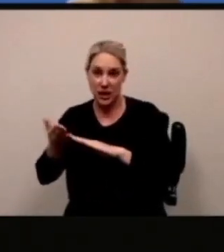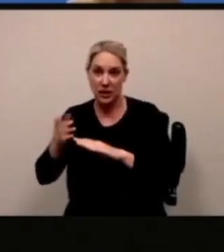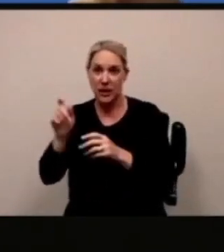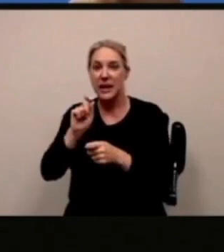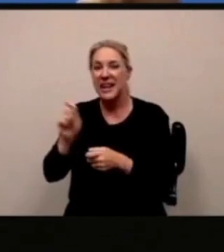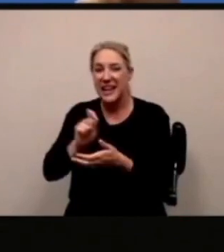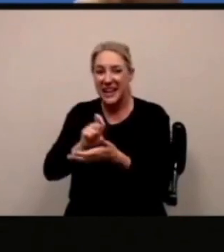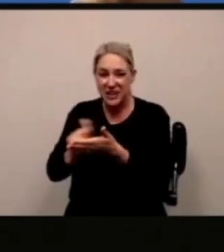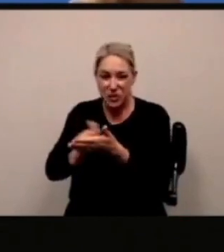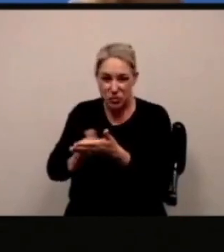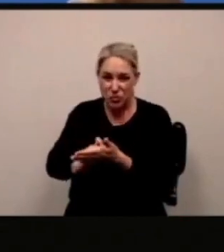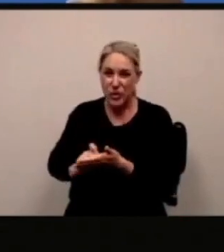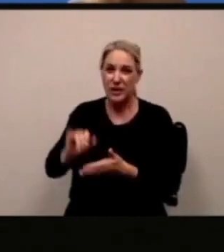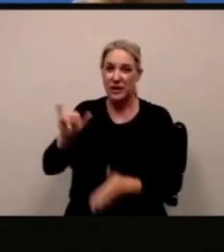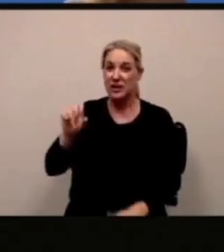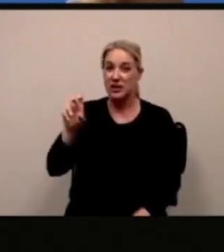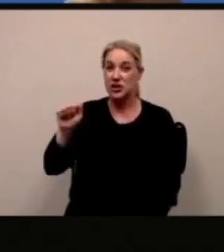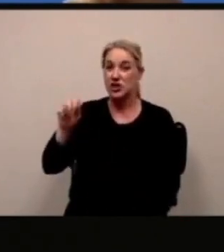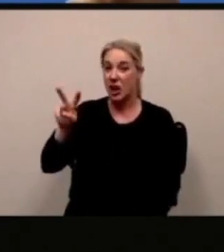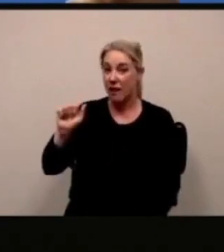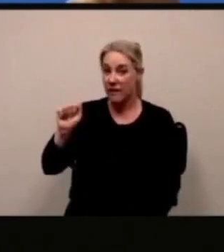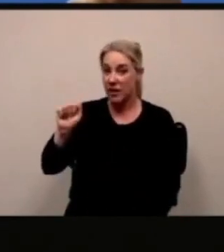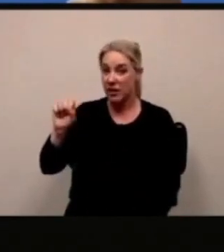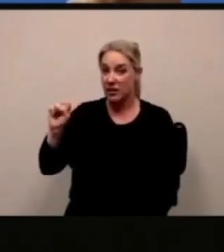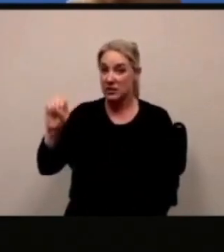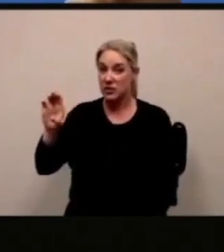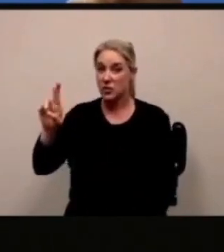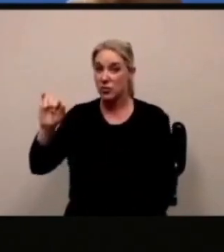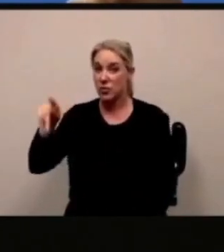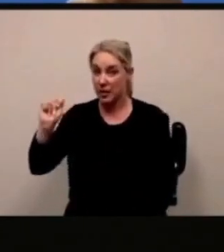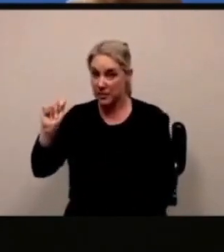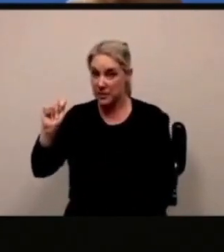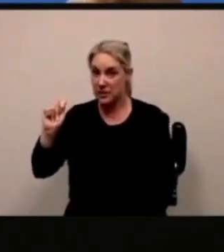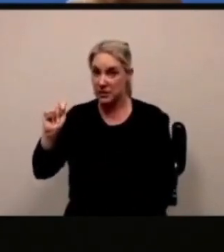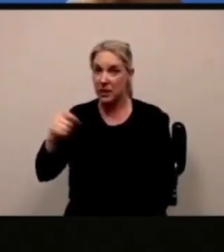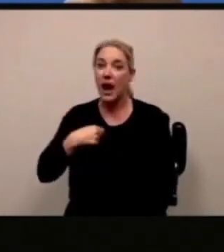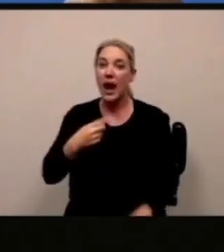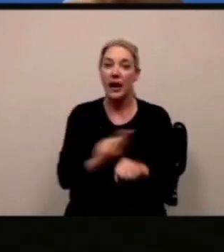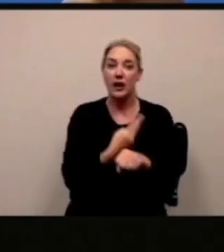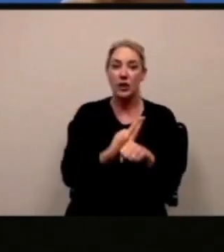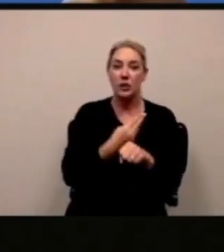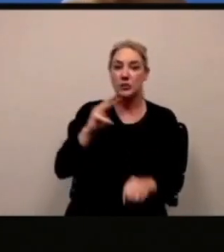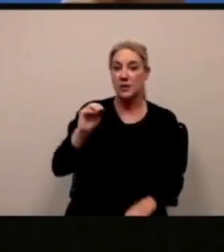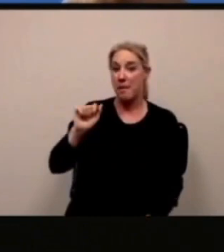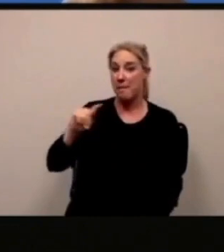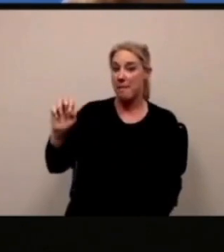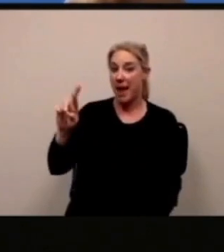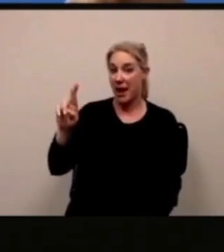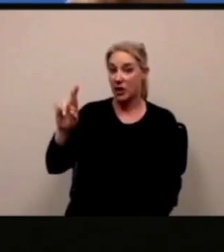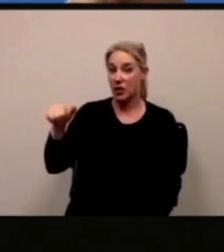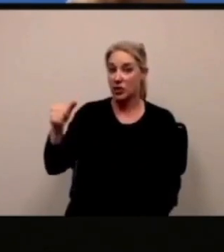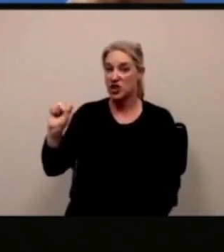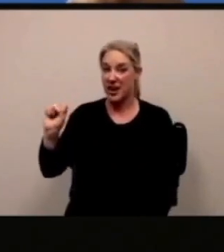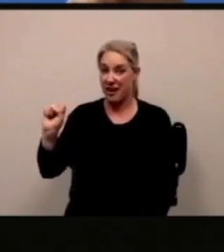ho preso dei diciamo dei motori in fisica